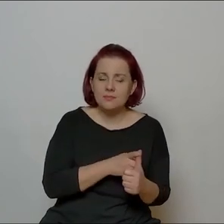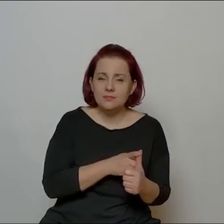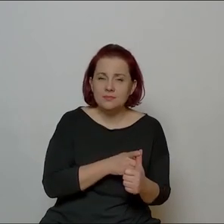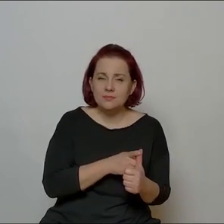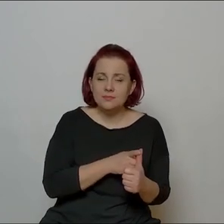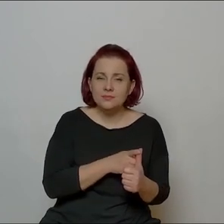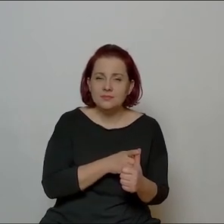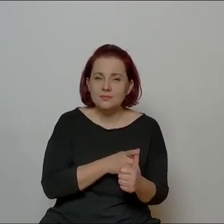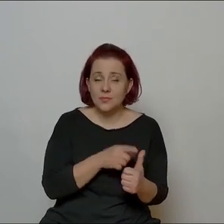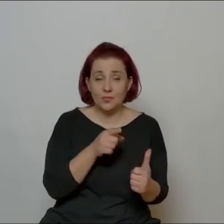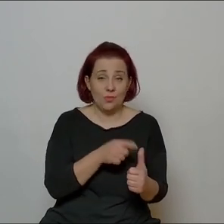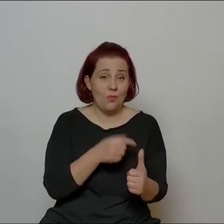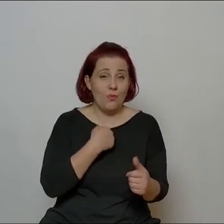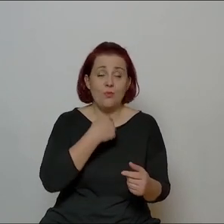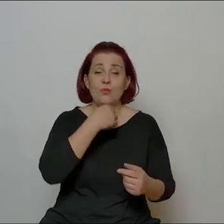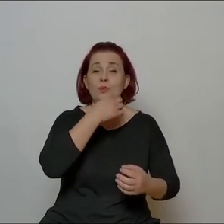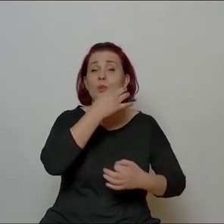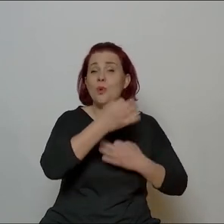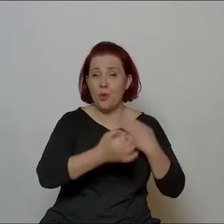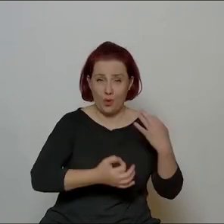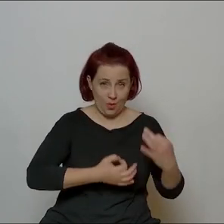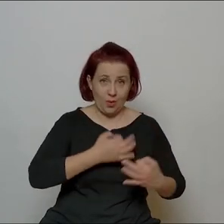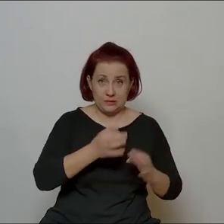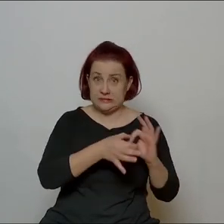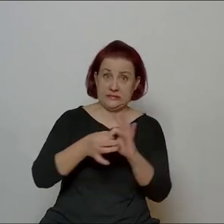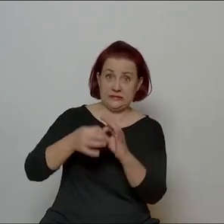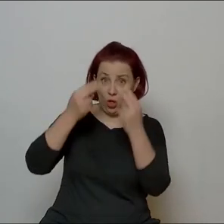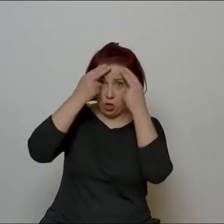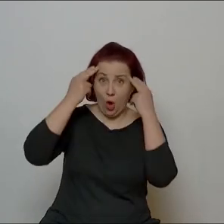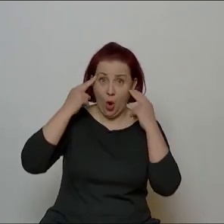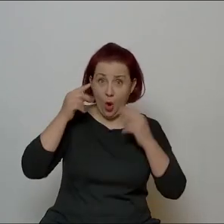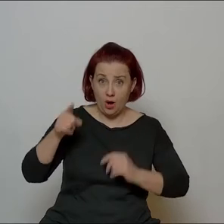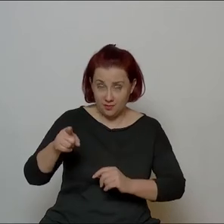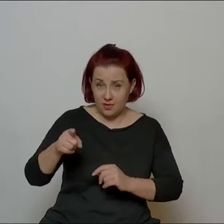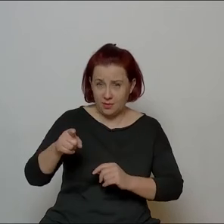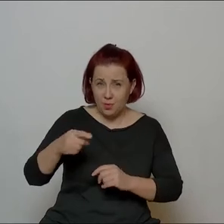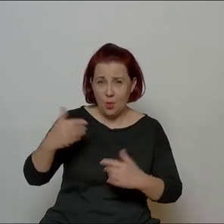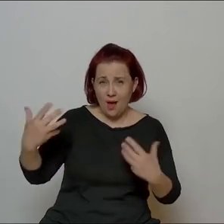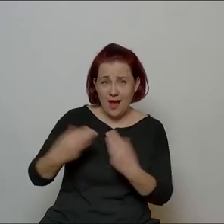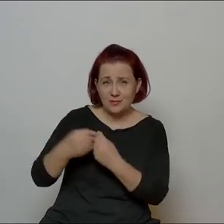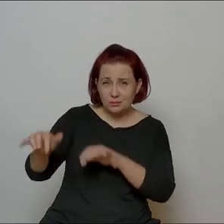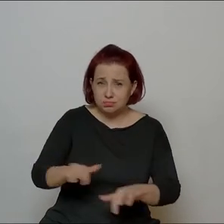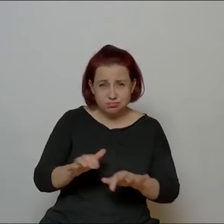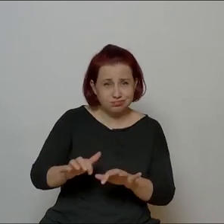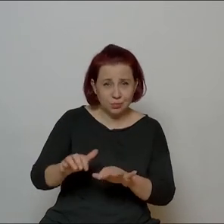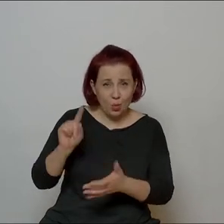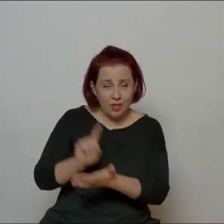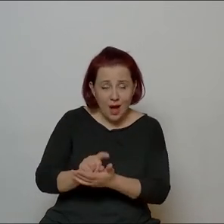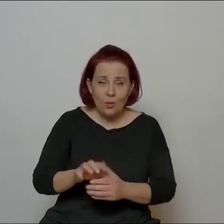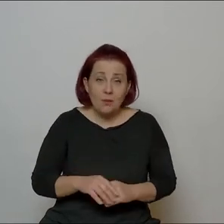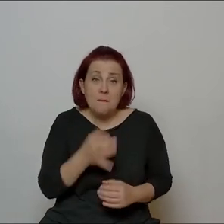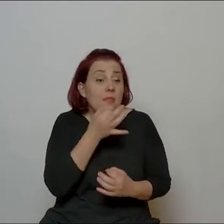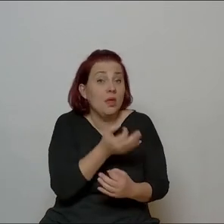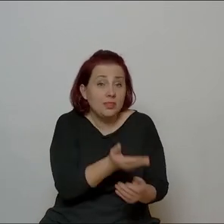to był utwór norwidowski, który żeśmy z pianistą popełnili, czy mogłabym